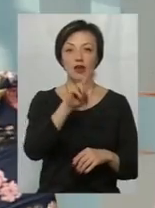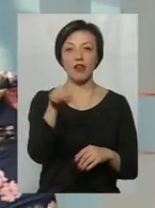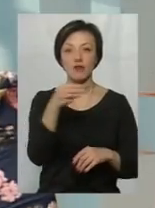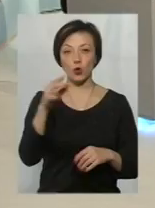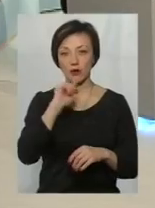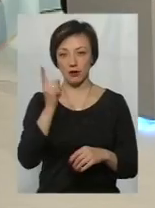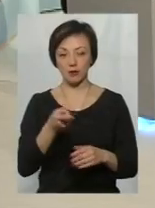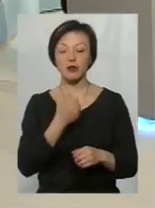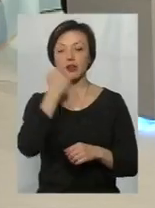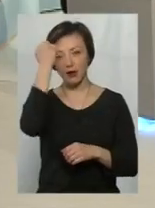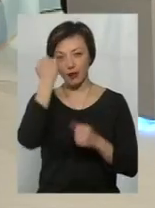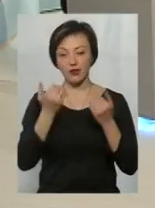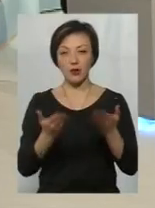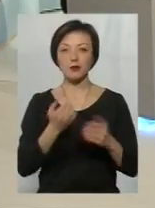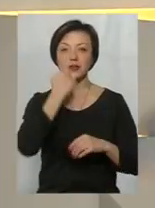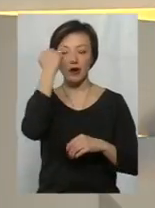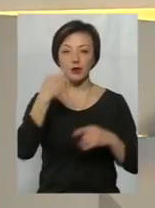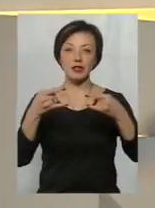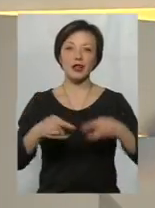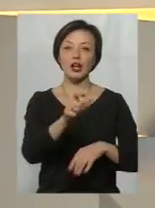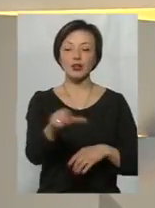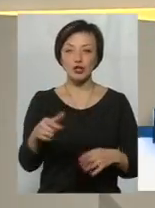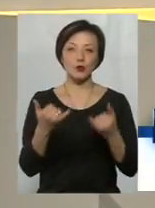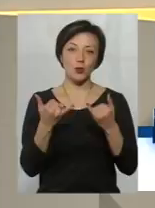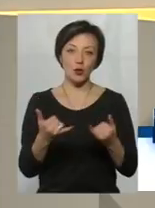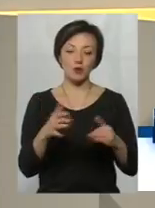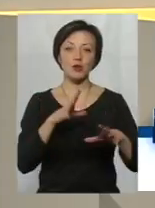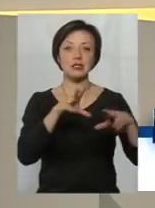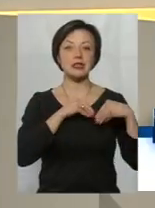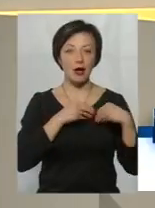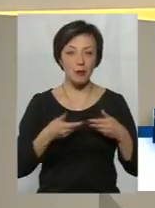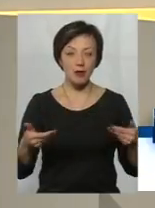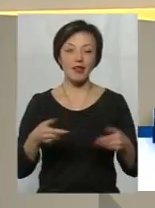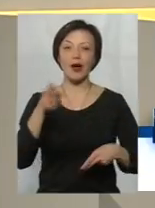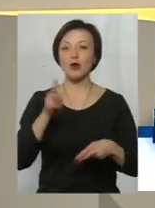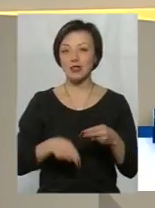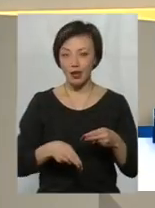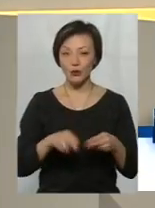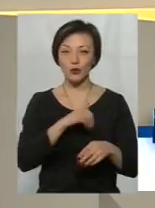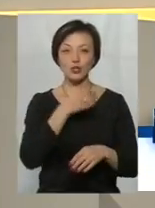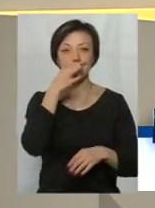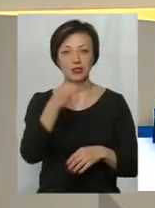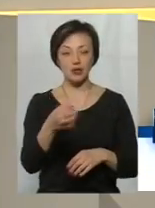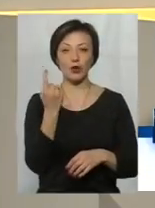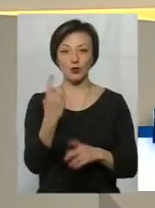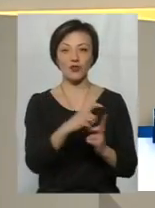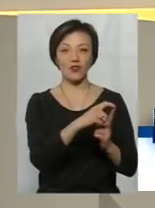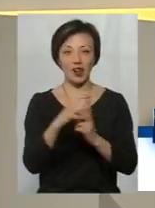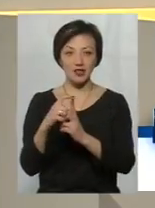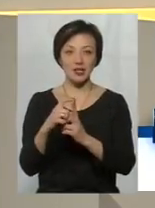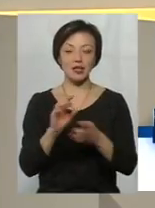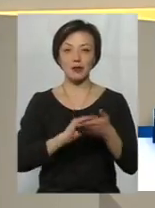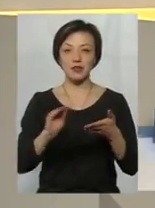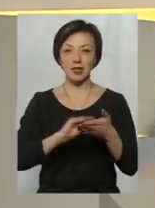рік. Дякую, пане Сергій, і дякую телеглядачам, які сьогодні були з нами. Наостанок хочеться сказати одну фразу, яку